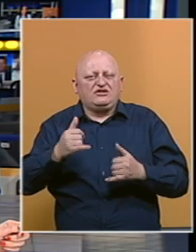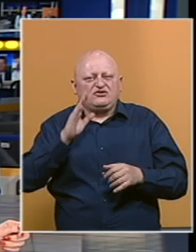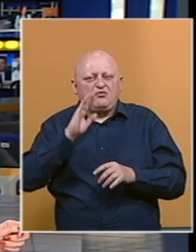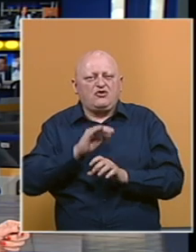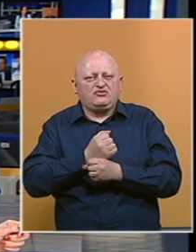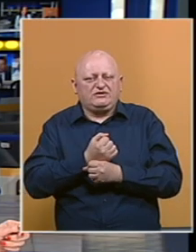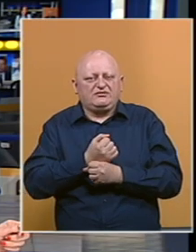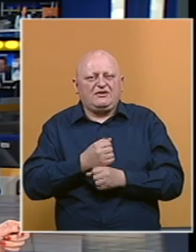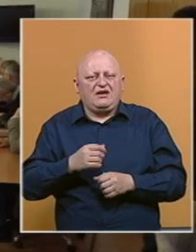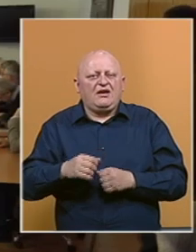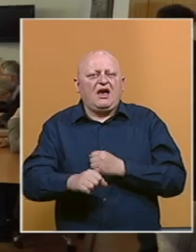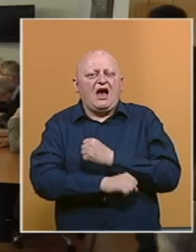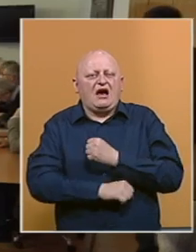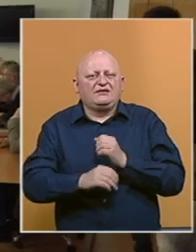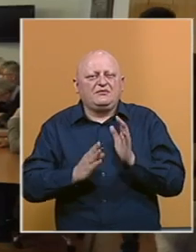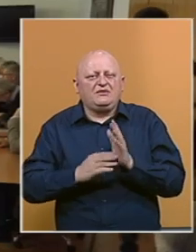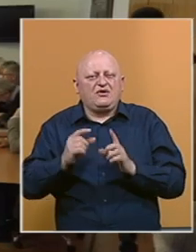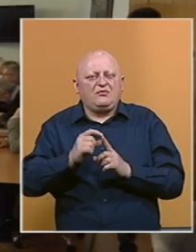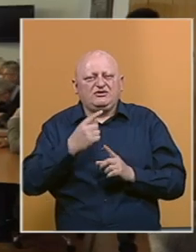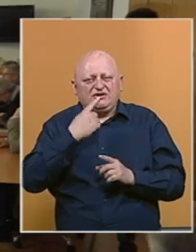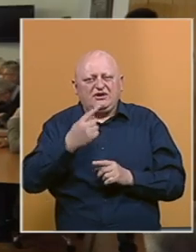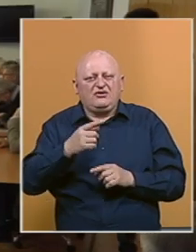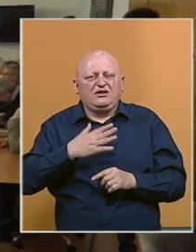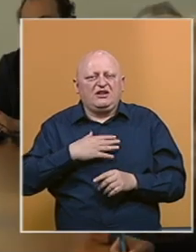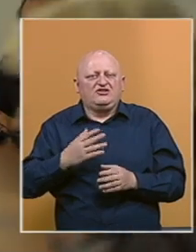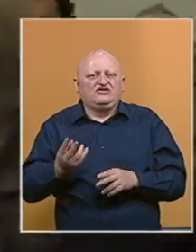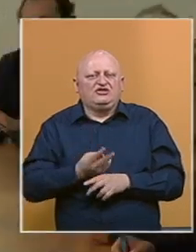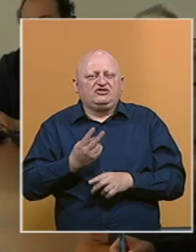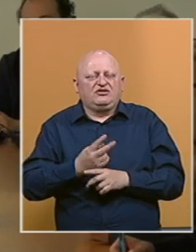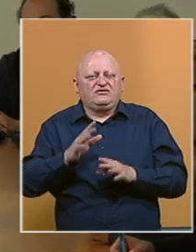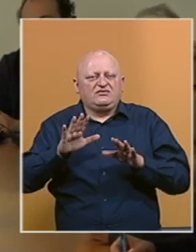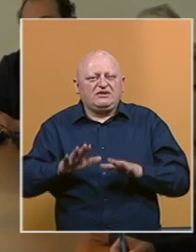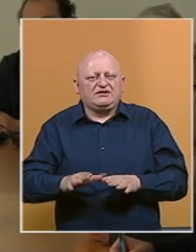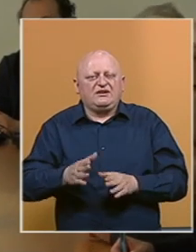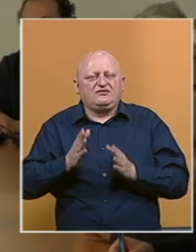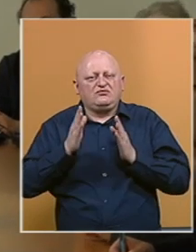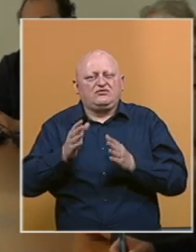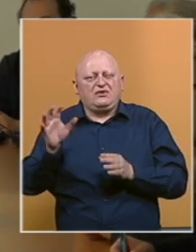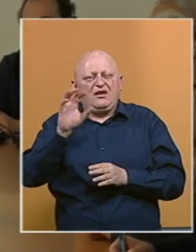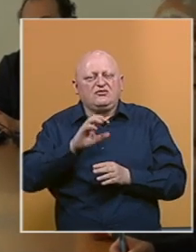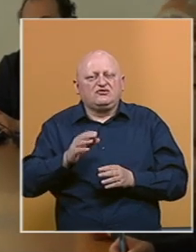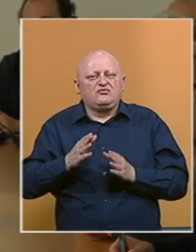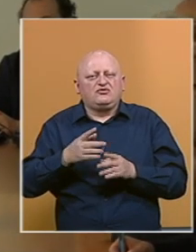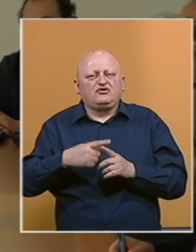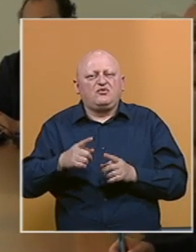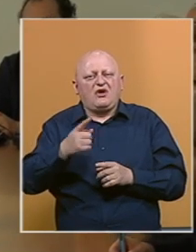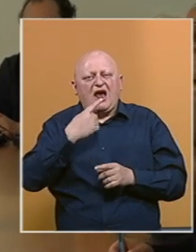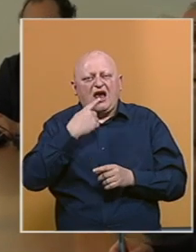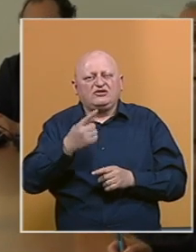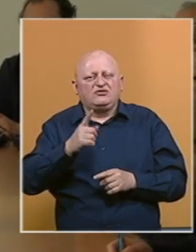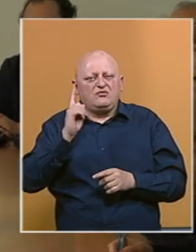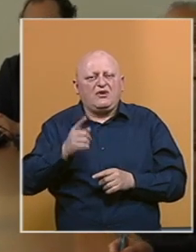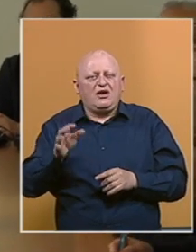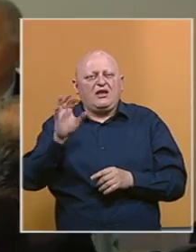Bosnu i Hercegovinu. Akademik Mirko Pejanović rekao je da je naša država u zastoju na euroatlonskom putu, zbog čega je kaže